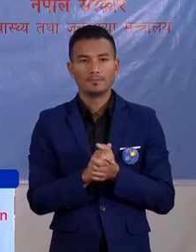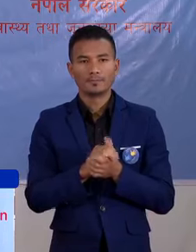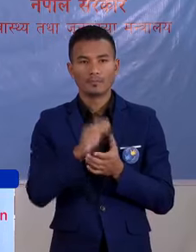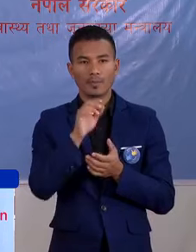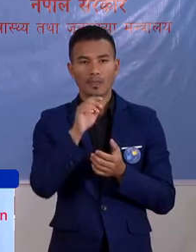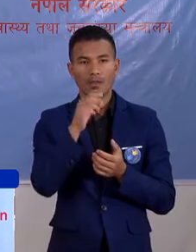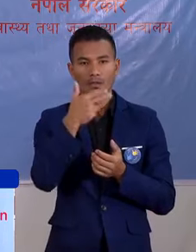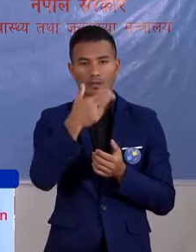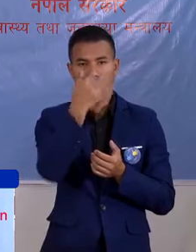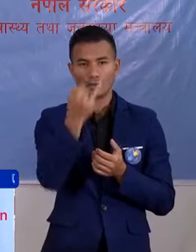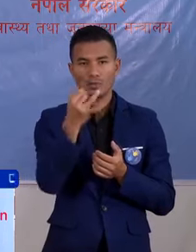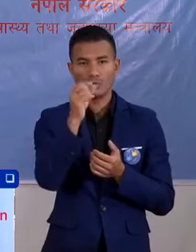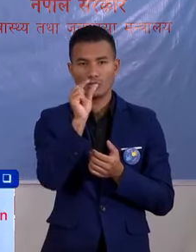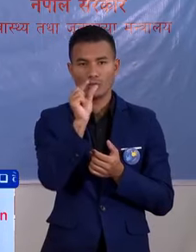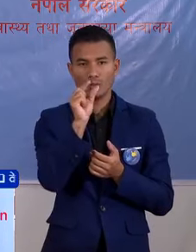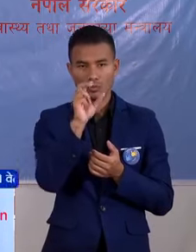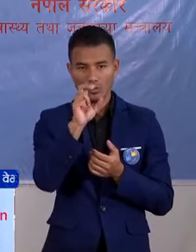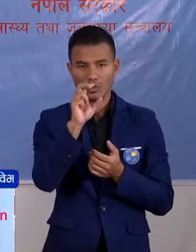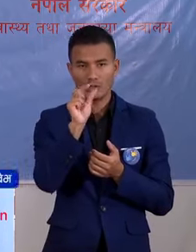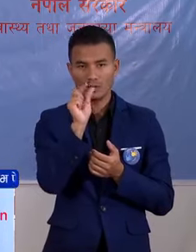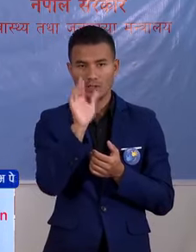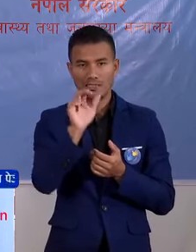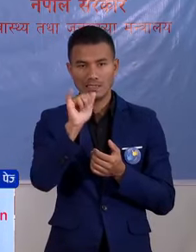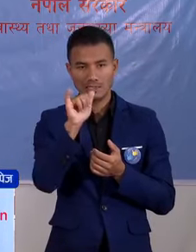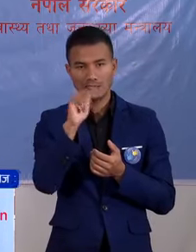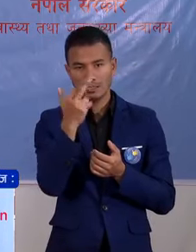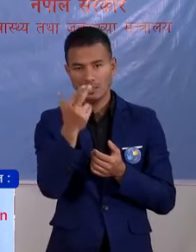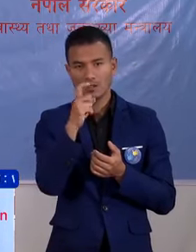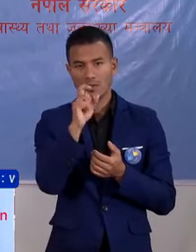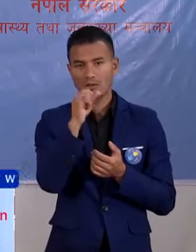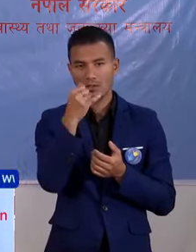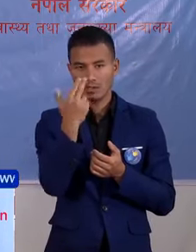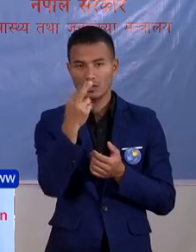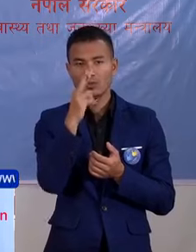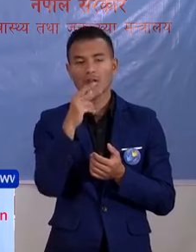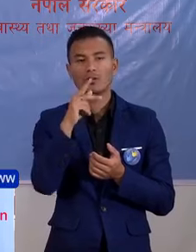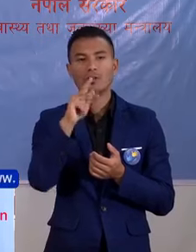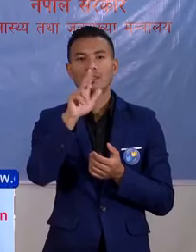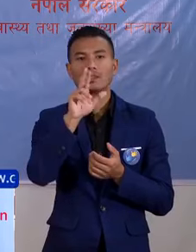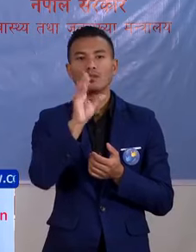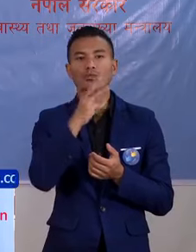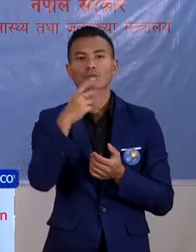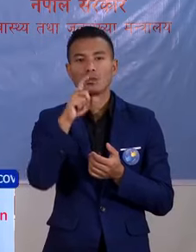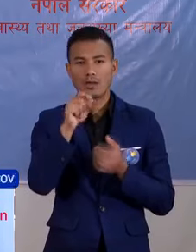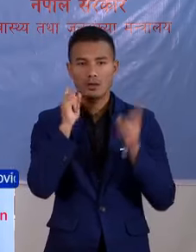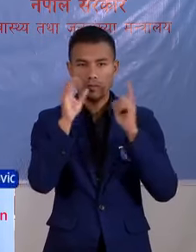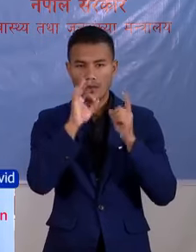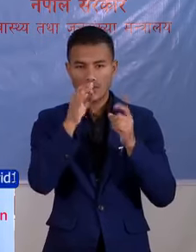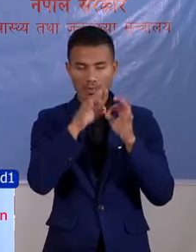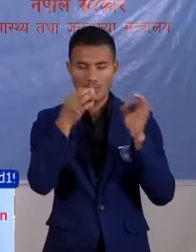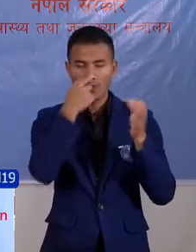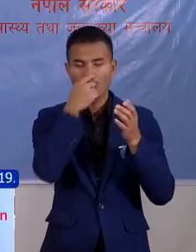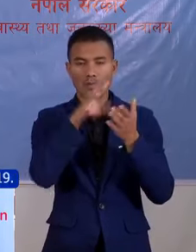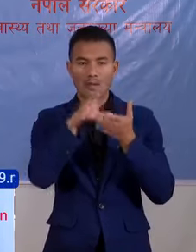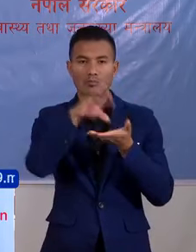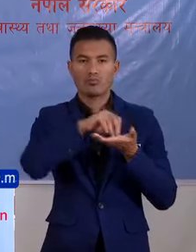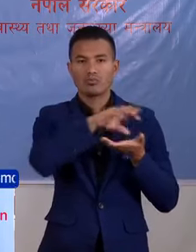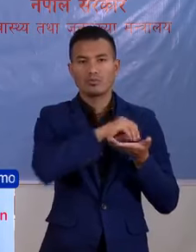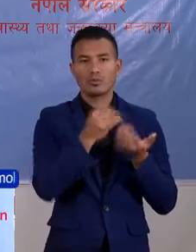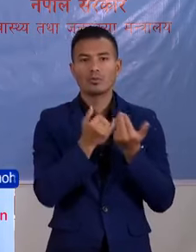चौदन्दी गडी र त्रियुगा नगरपाली काको विविन्ना ठाउं अरुमा संकलन गरियेको थियो